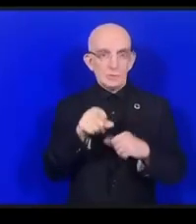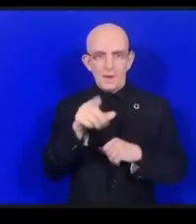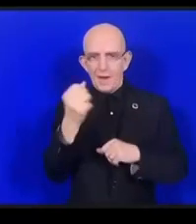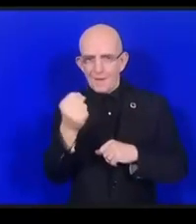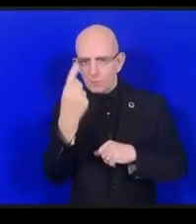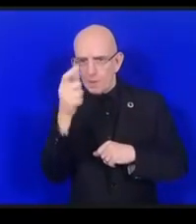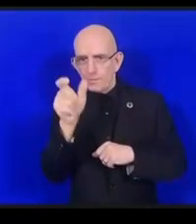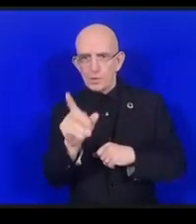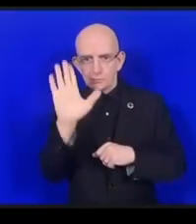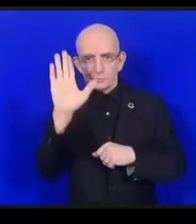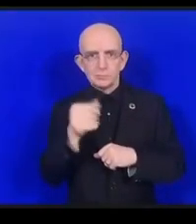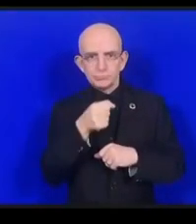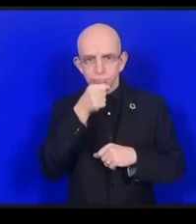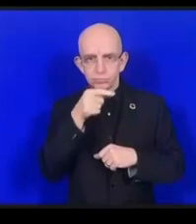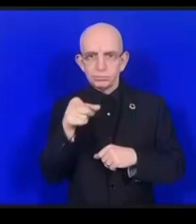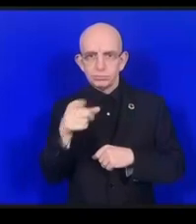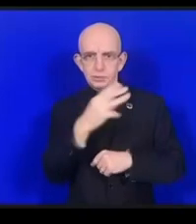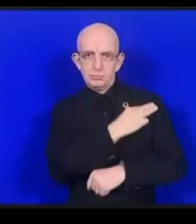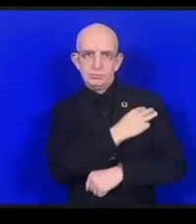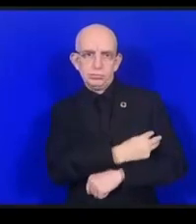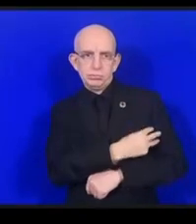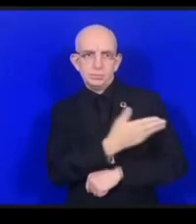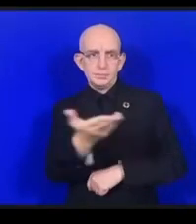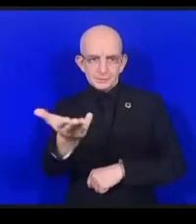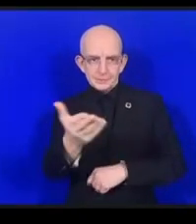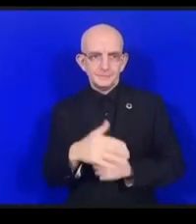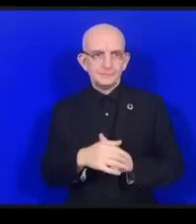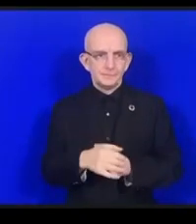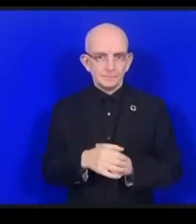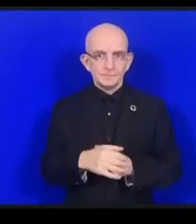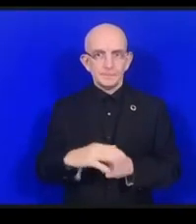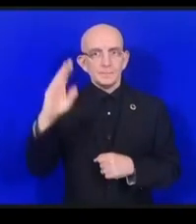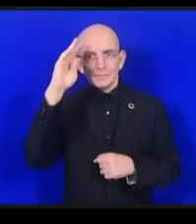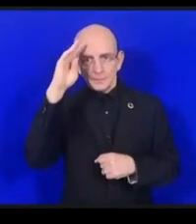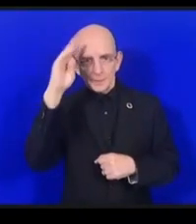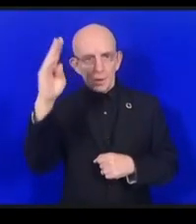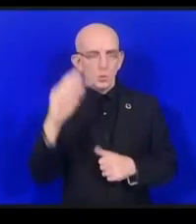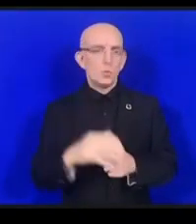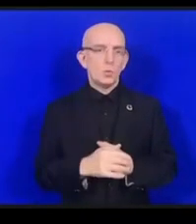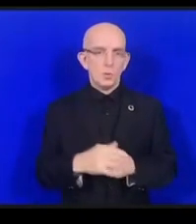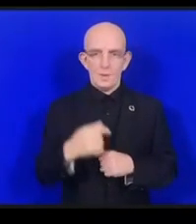私は日本の栄養で